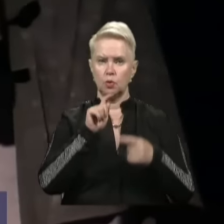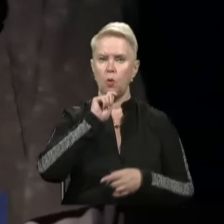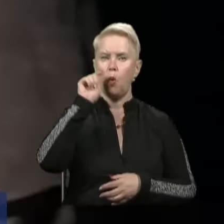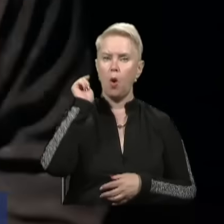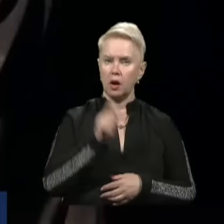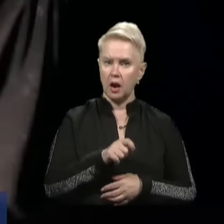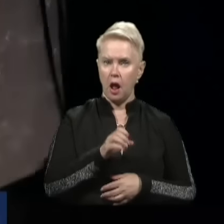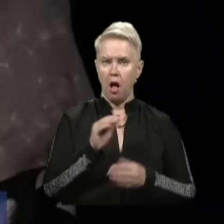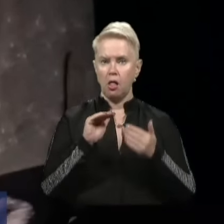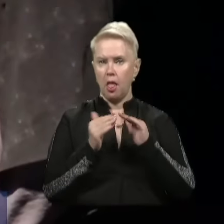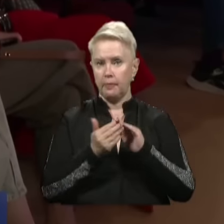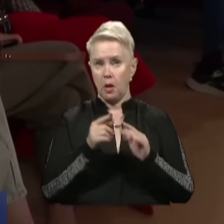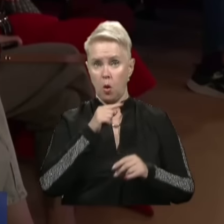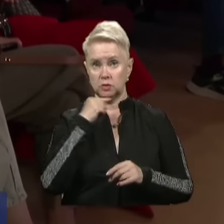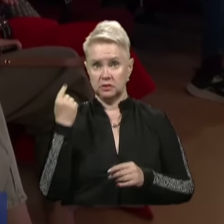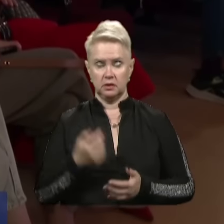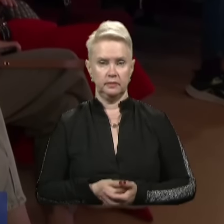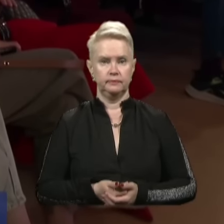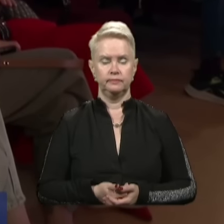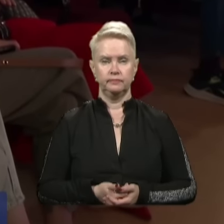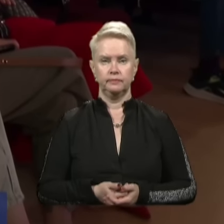українською, а єгиптяни – російською.